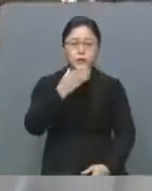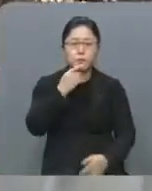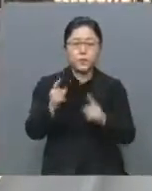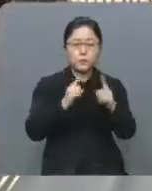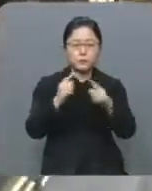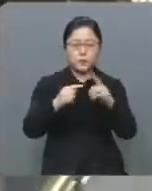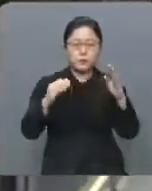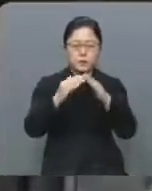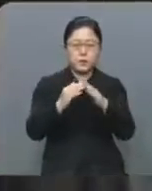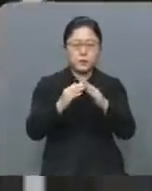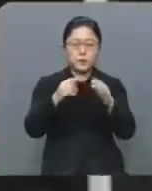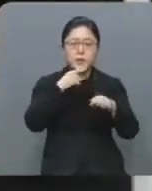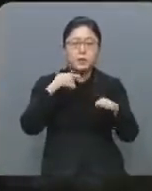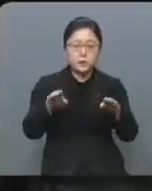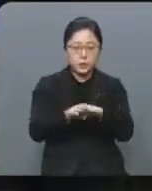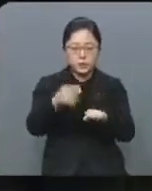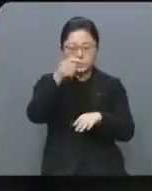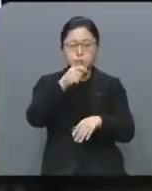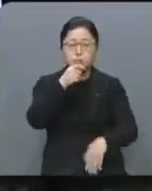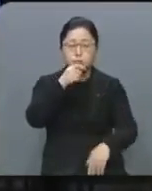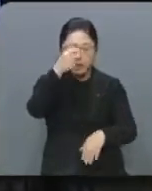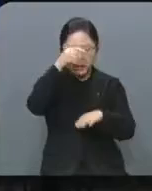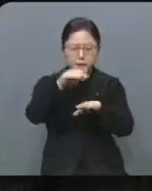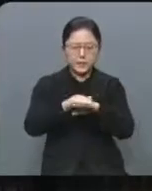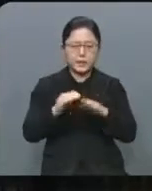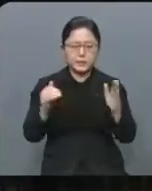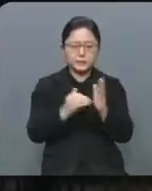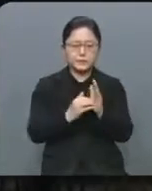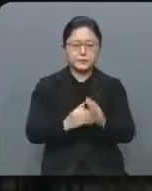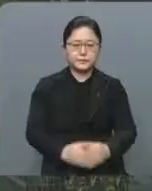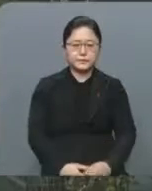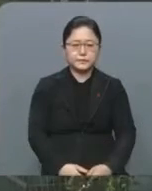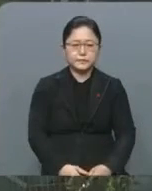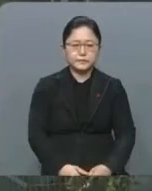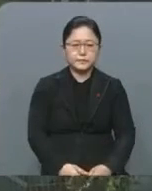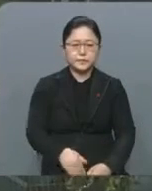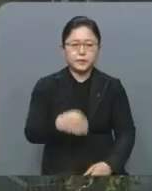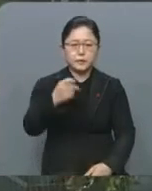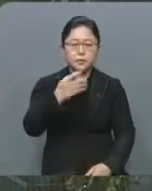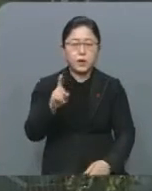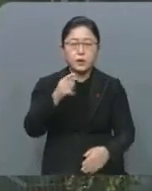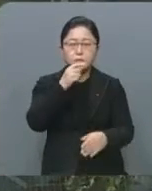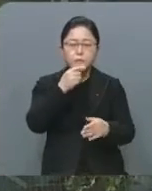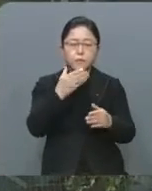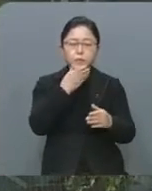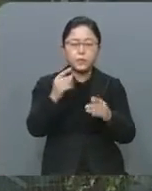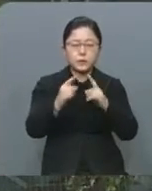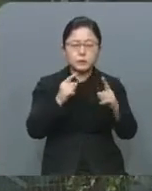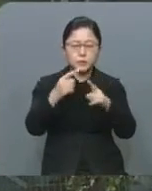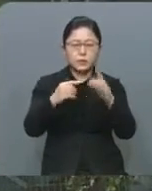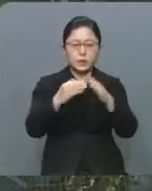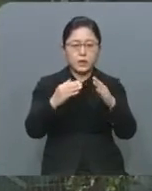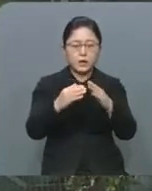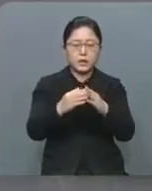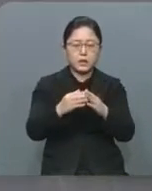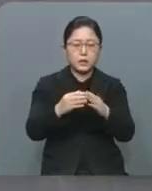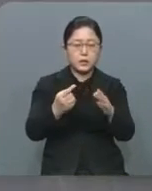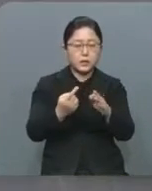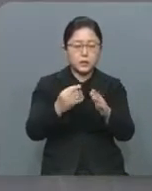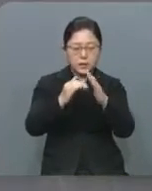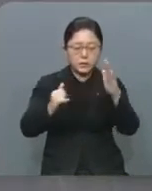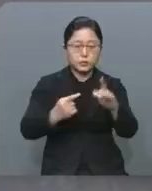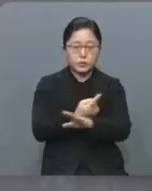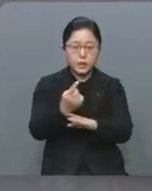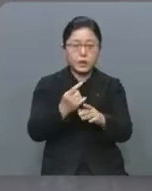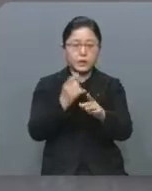교회에서 지난 일요일과 수요일 예배를 본 것으로 확인됐습니다. 송화보금 교회에서는 이 가족 외에 확진자가 한